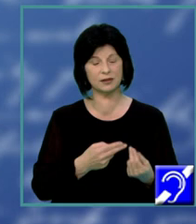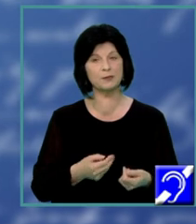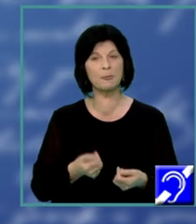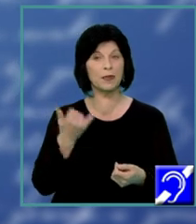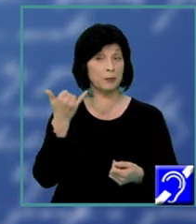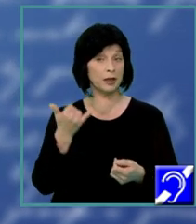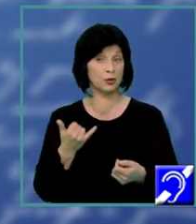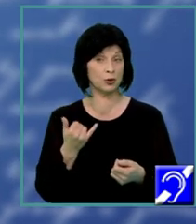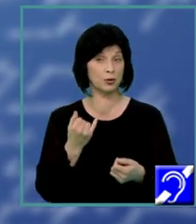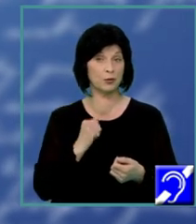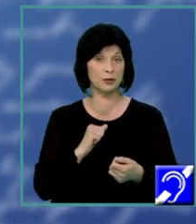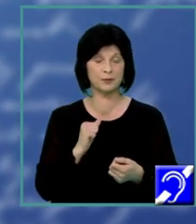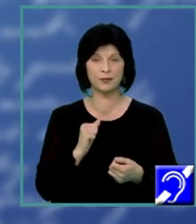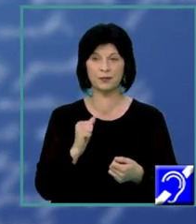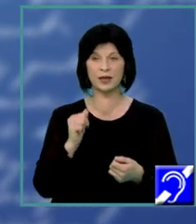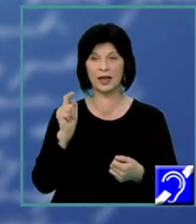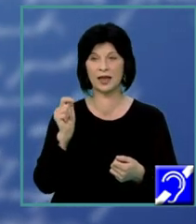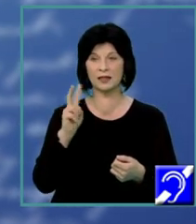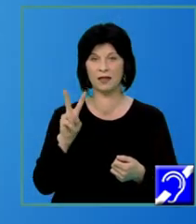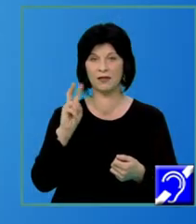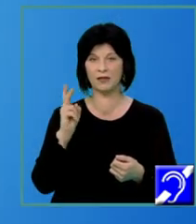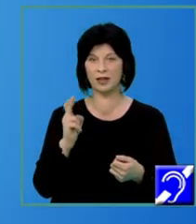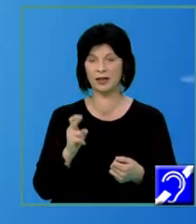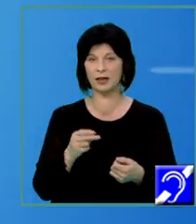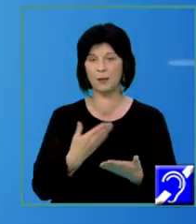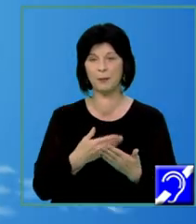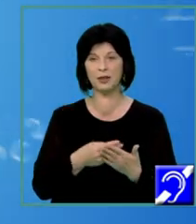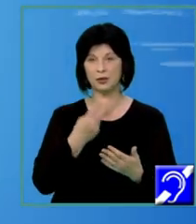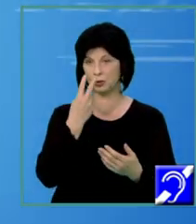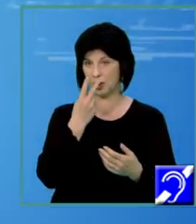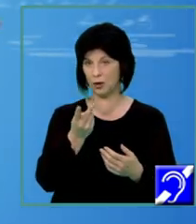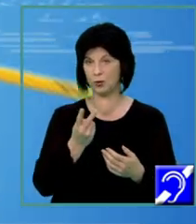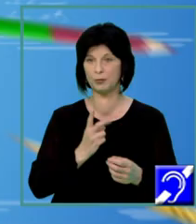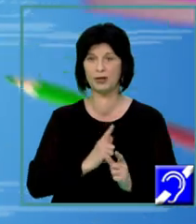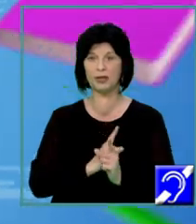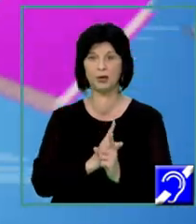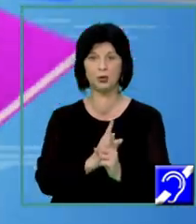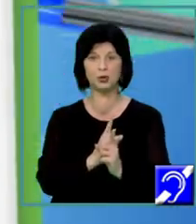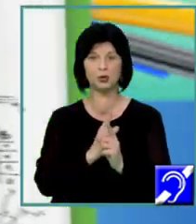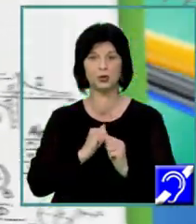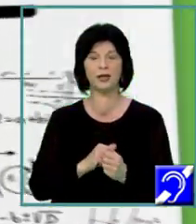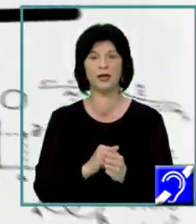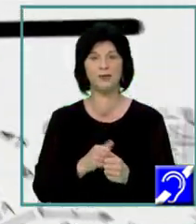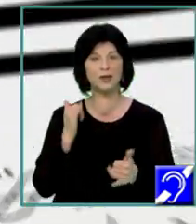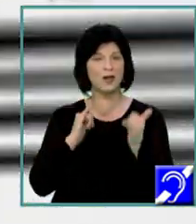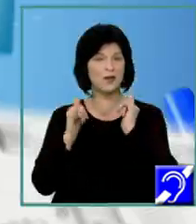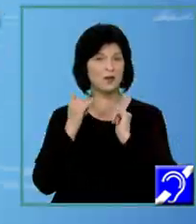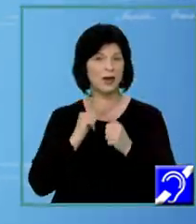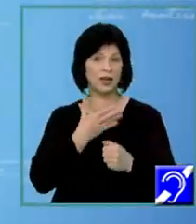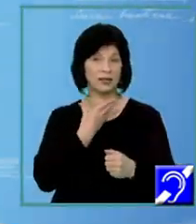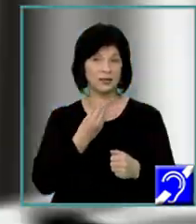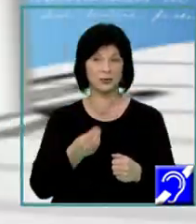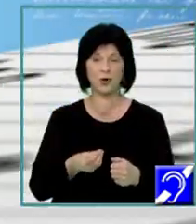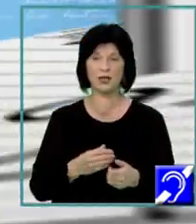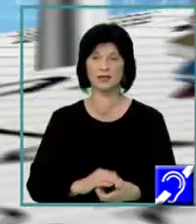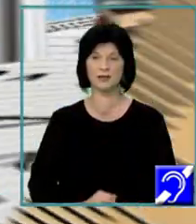YouTube al TVR. Suporturile de curs sunt disponibile pe pagina de Facebook a emisiunii. Vacanță reușită să aveți! Pe curând, prieteni!